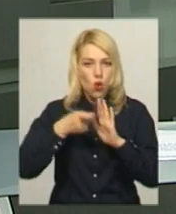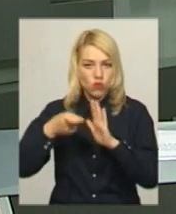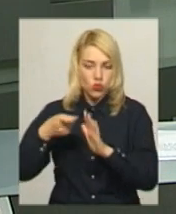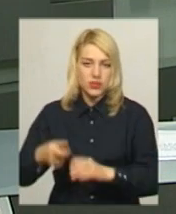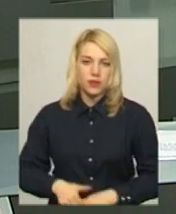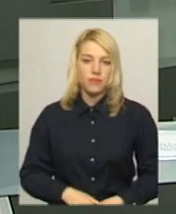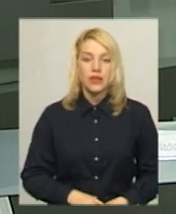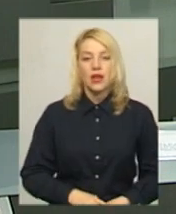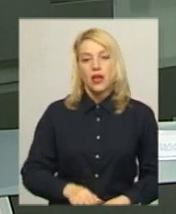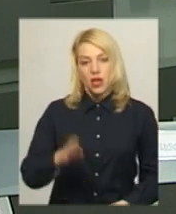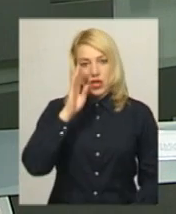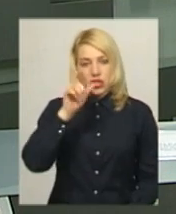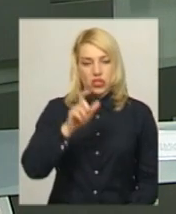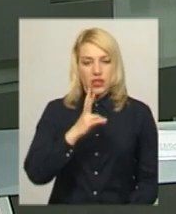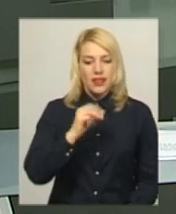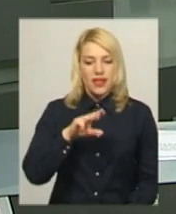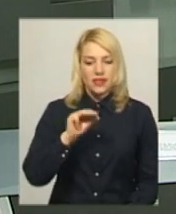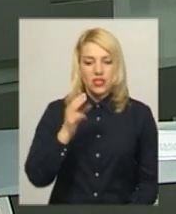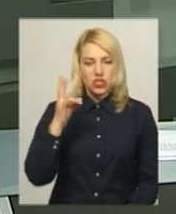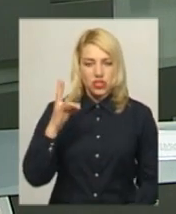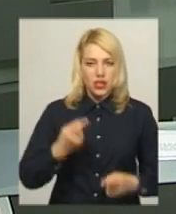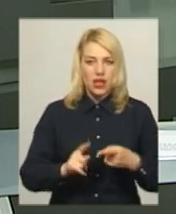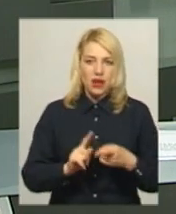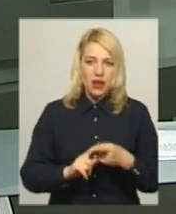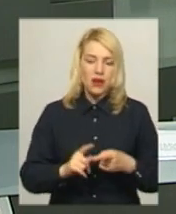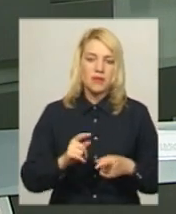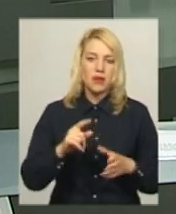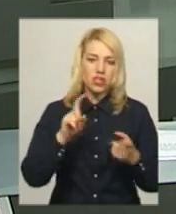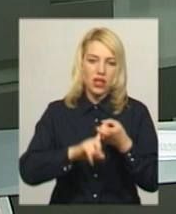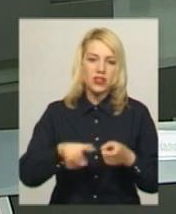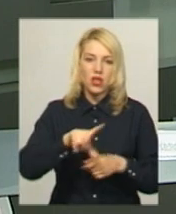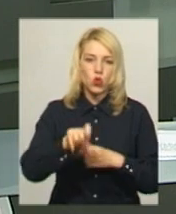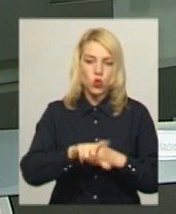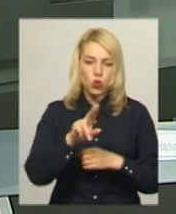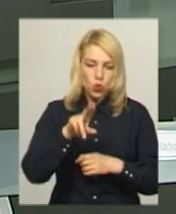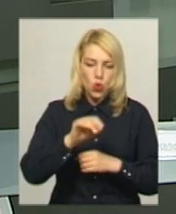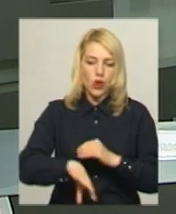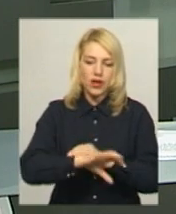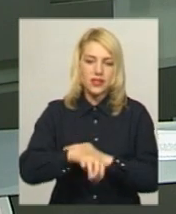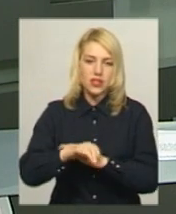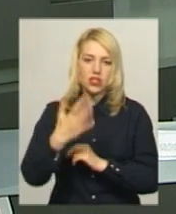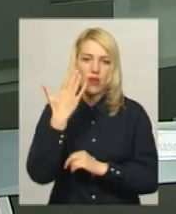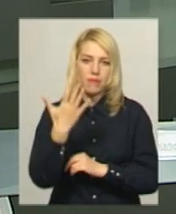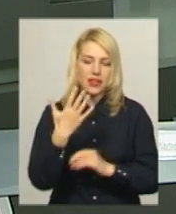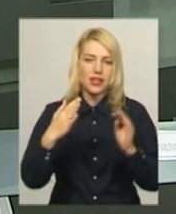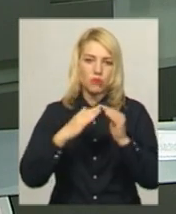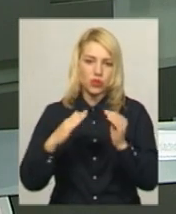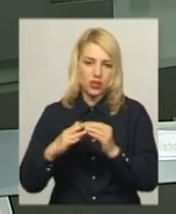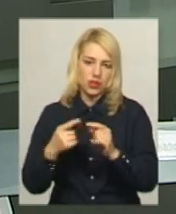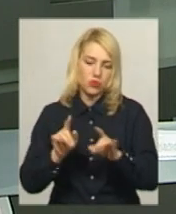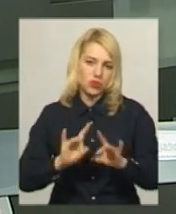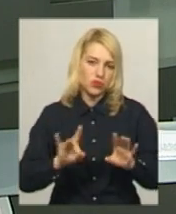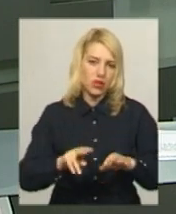Житель Нетішина причетний до п'яти крадіжок у заміських будинках. Про це розповіла керівник сектору комунікації Головного управління